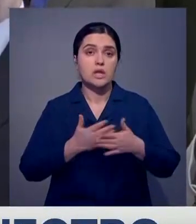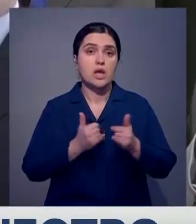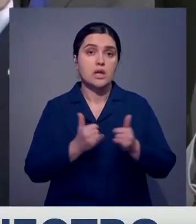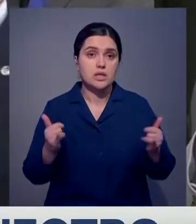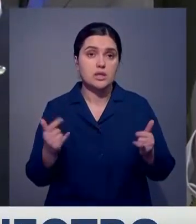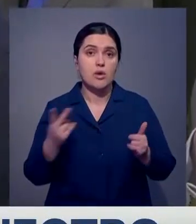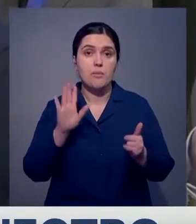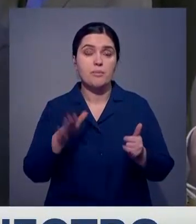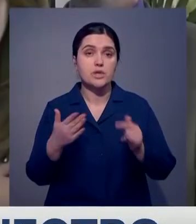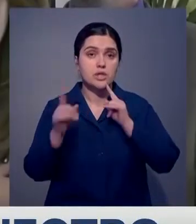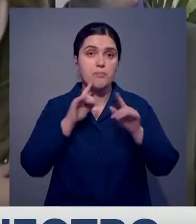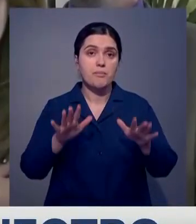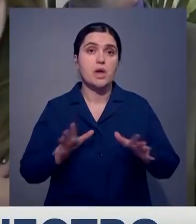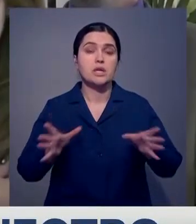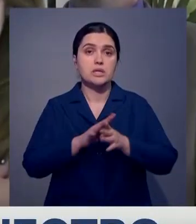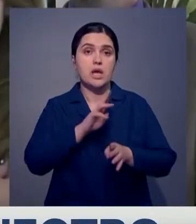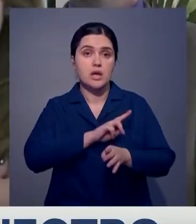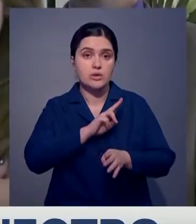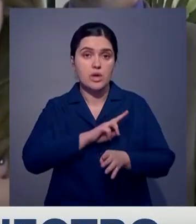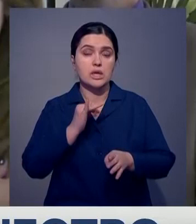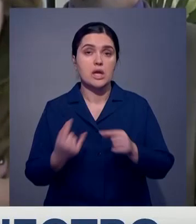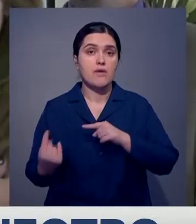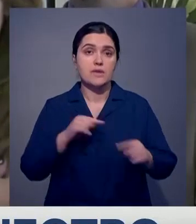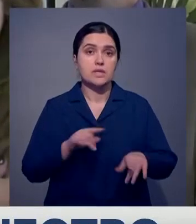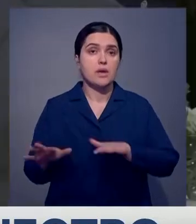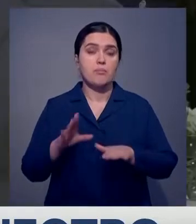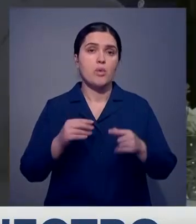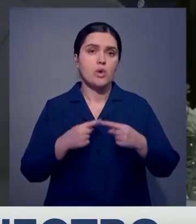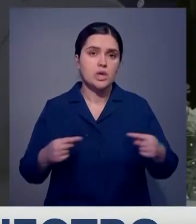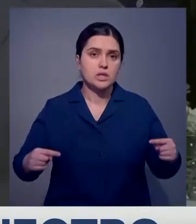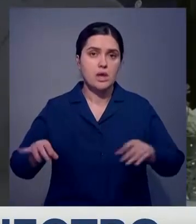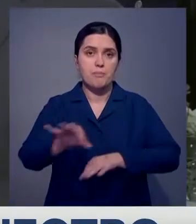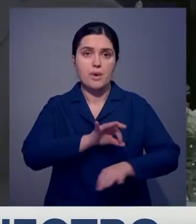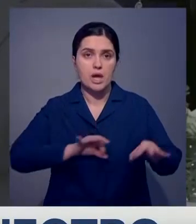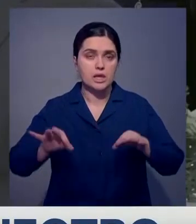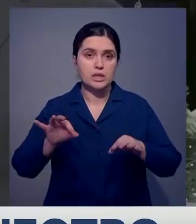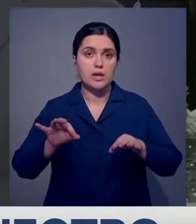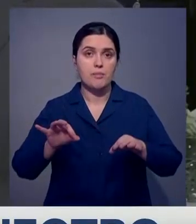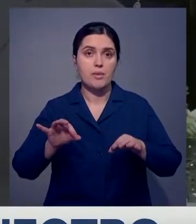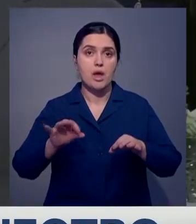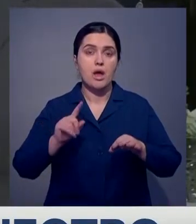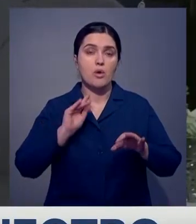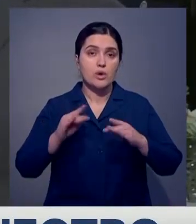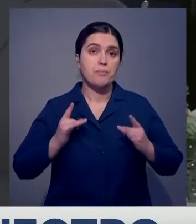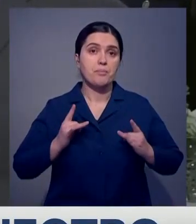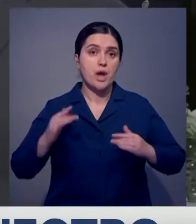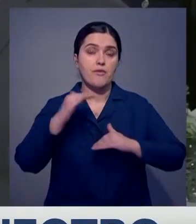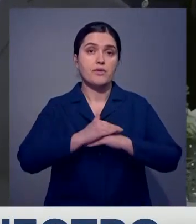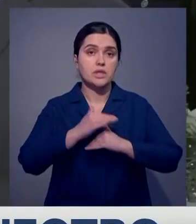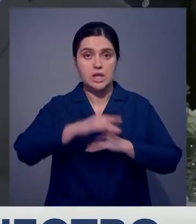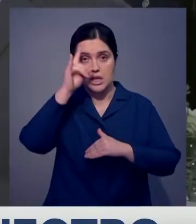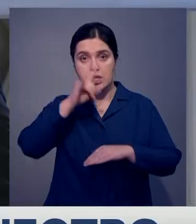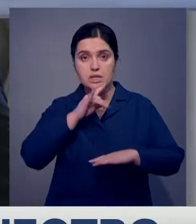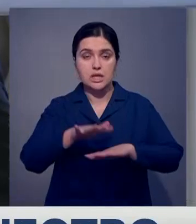двустороннее межпарламентское сотрудничество и региональное взаимодействие по различным проектам развития. А украшением праздничного вечера стали